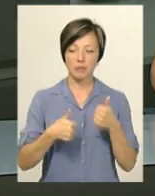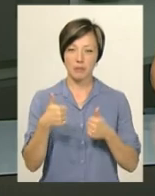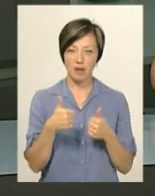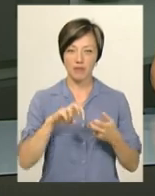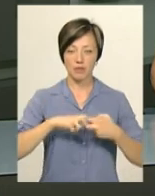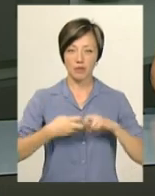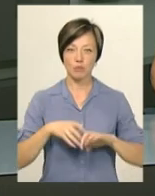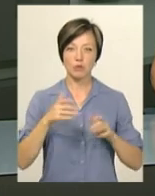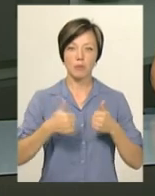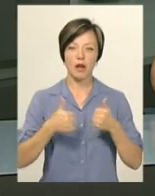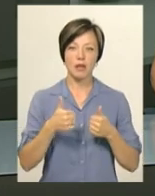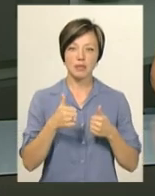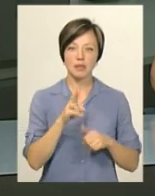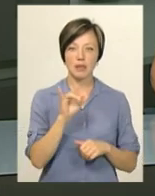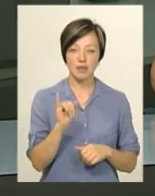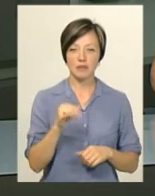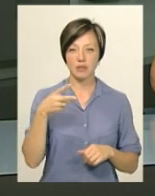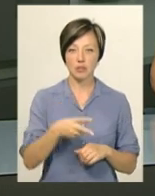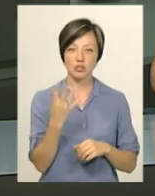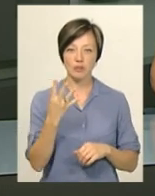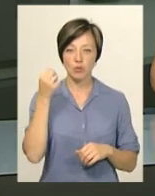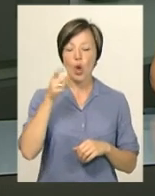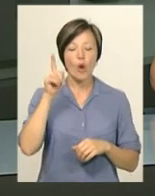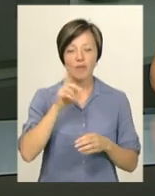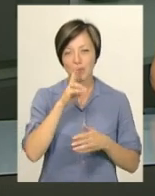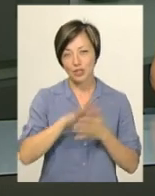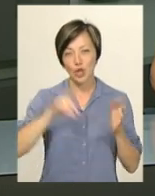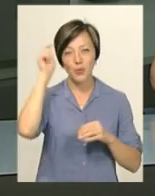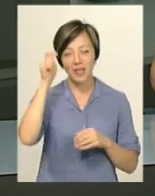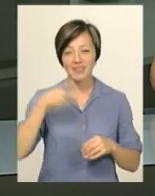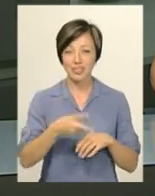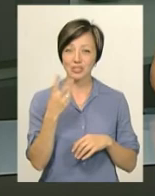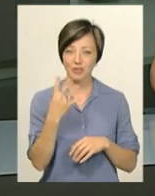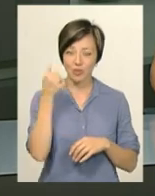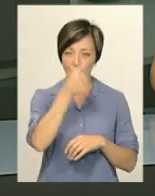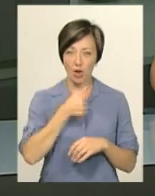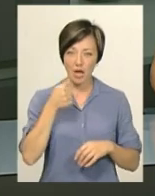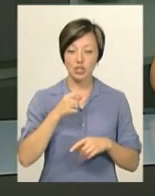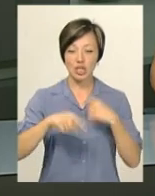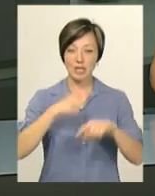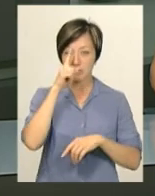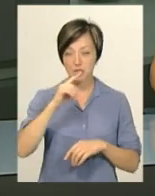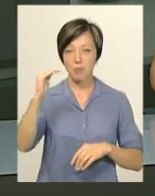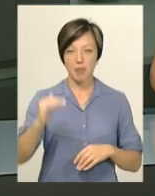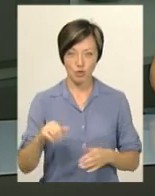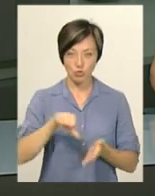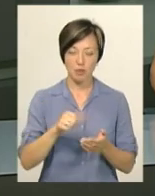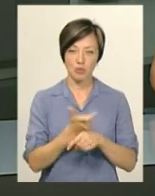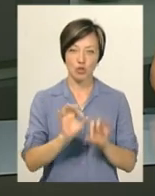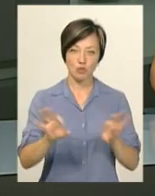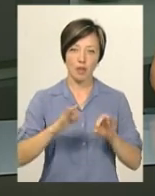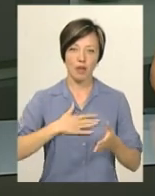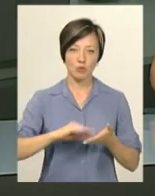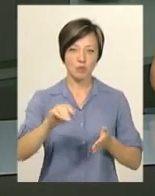-Франківську позмагаються інаки 2004 року народження. За місяць за медалі поборються молодші гравці. Більше розповість